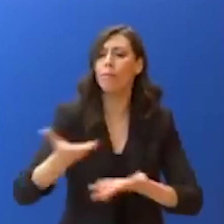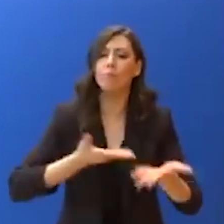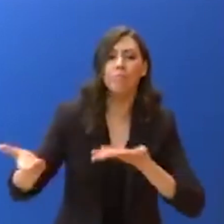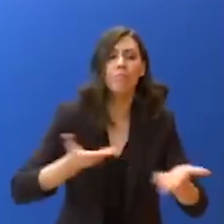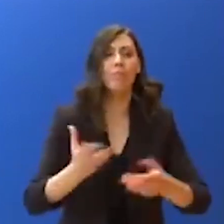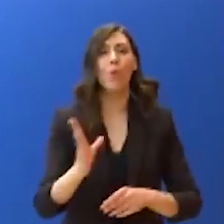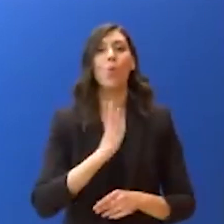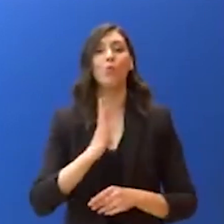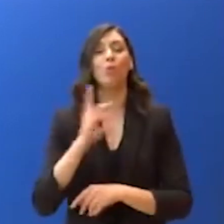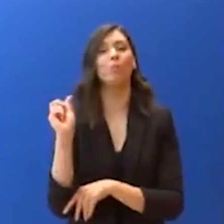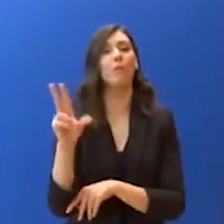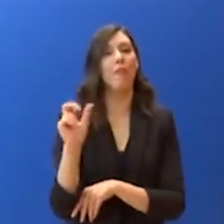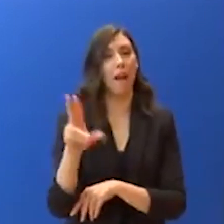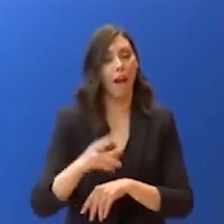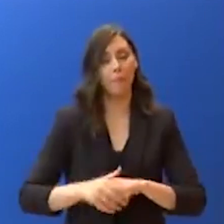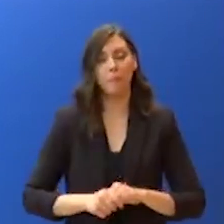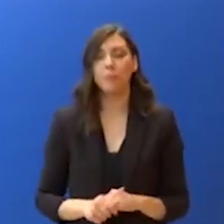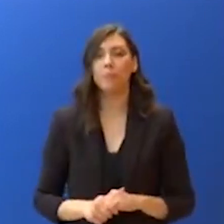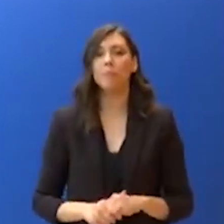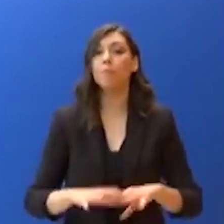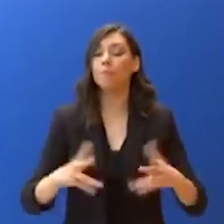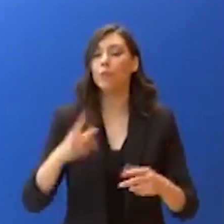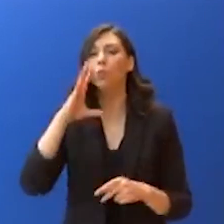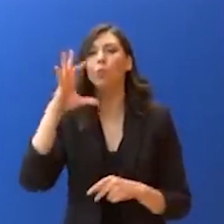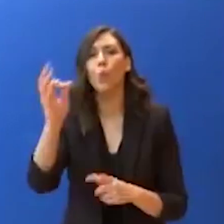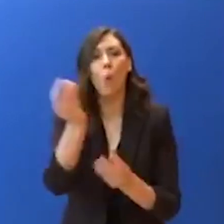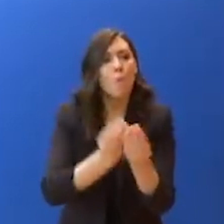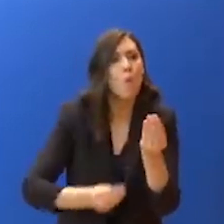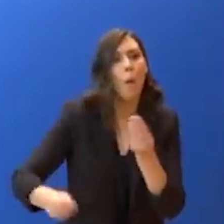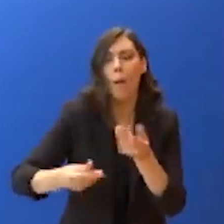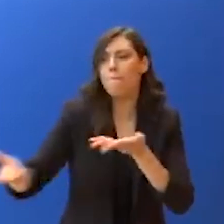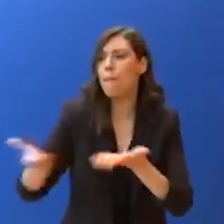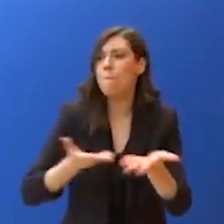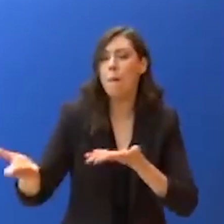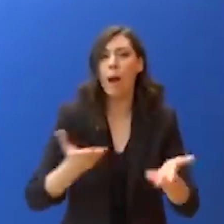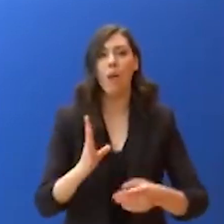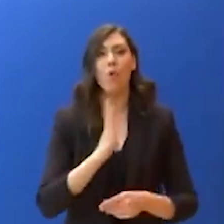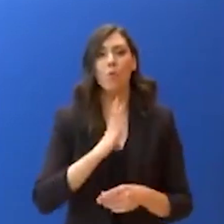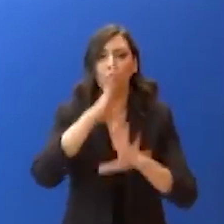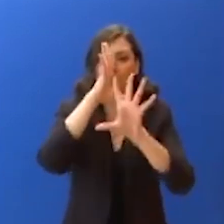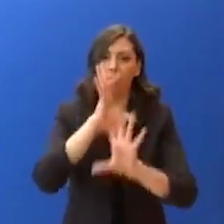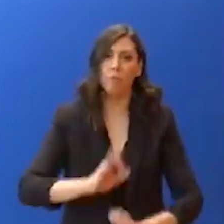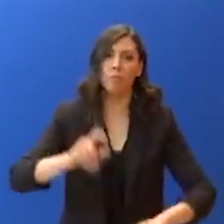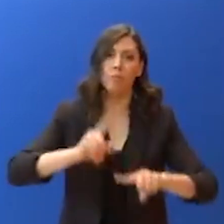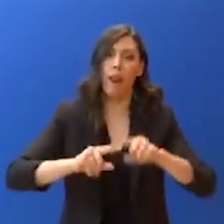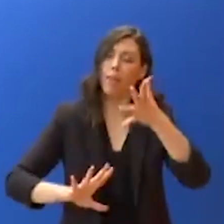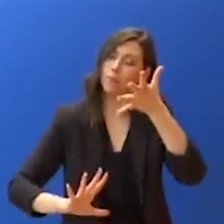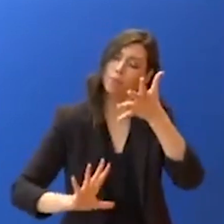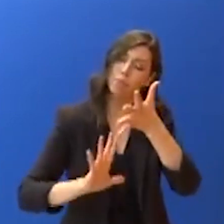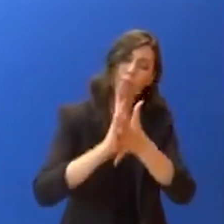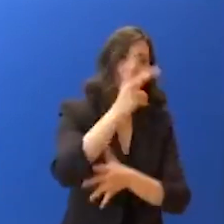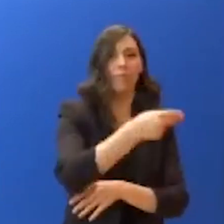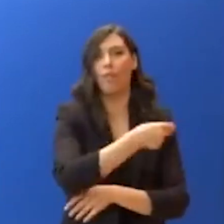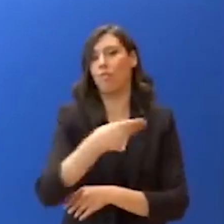Σε ό,τι αφορά την καλύτερη εξυπηρέτηση των πολιτών σημειώνω με τα σημαντικά άλματα που έχουν επιτευχθεί το τελευταίο διάστημα σε ό,τι αφορά την